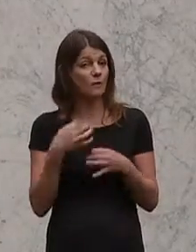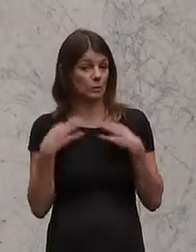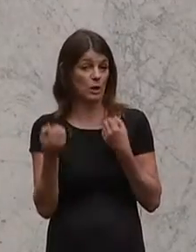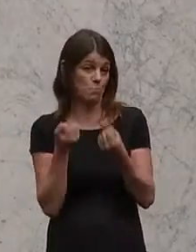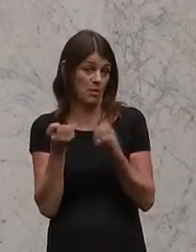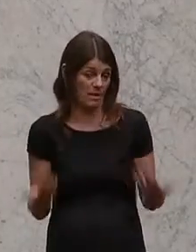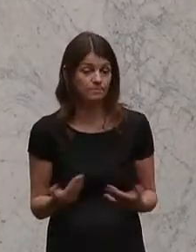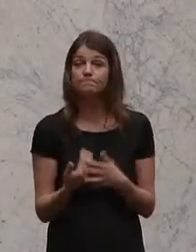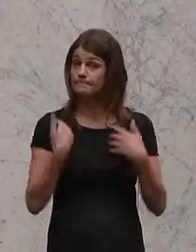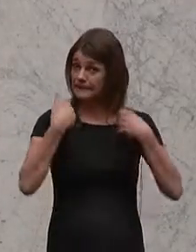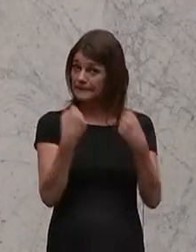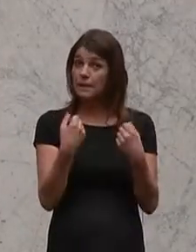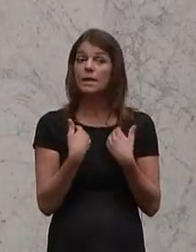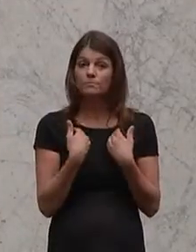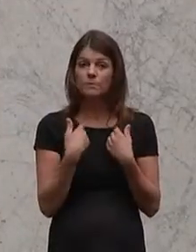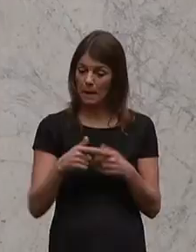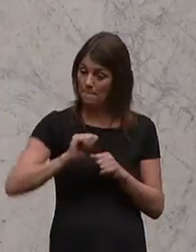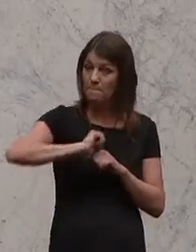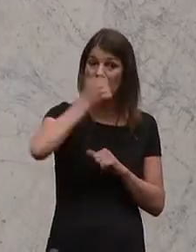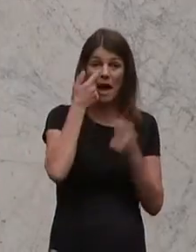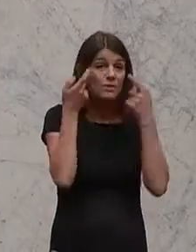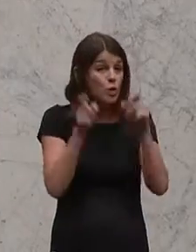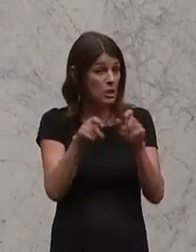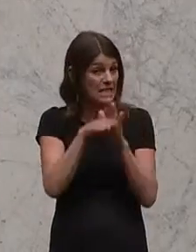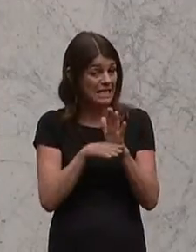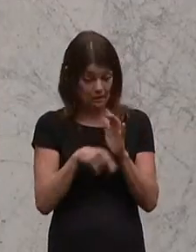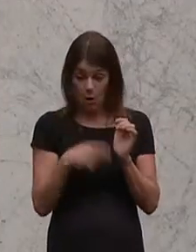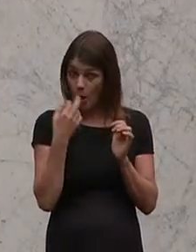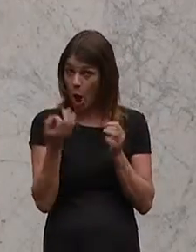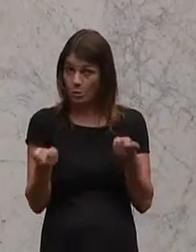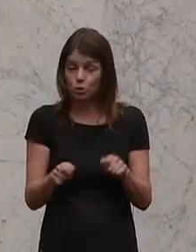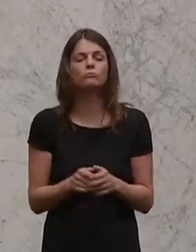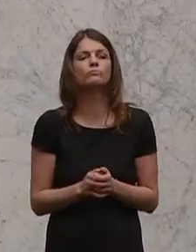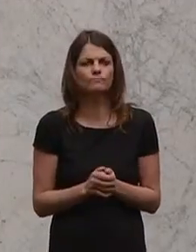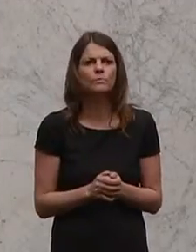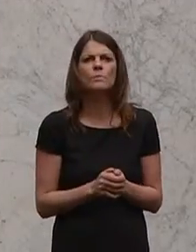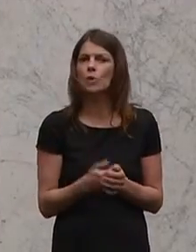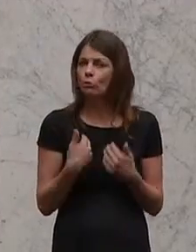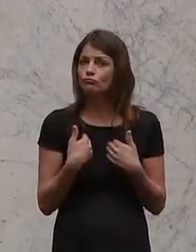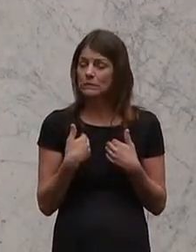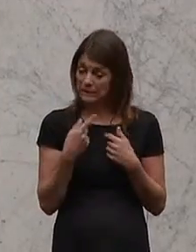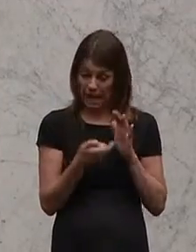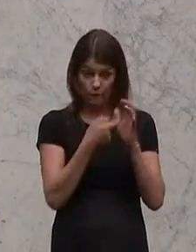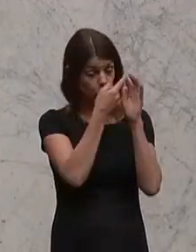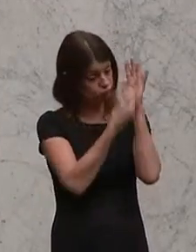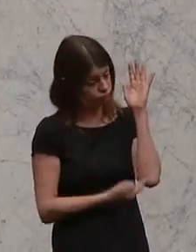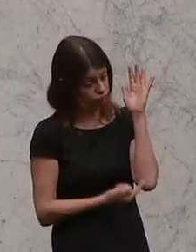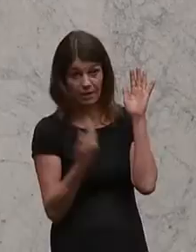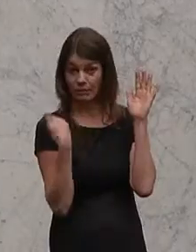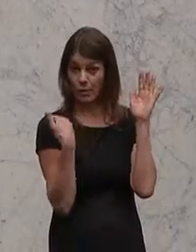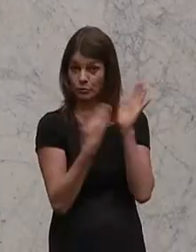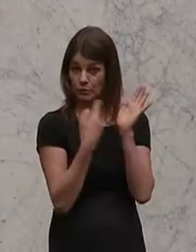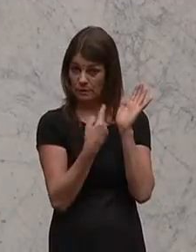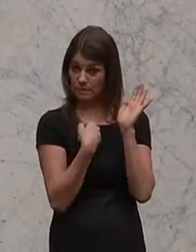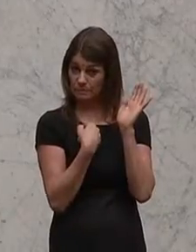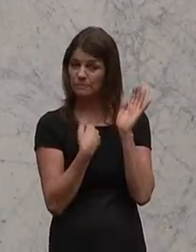Ich bin überzeugt davon, mit dem Primärversorgungsgesetz, das wir heute beschließen werden, kommen wir diesen Anforderungen, die wir